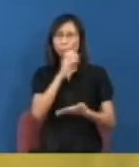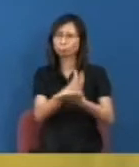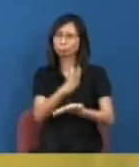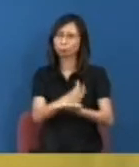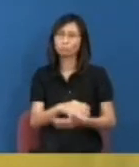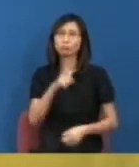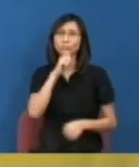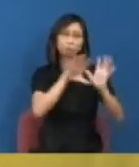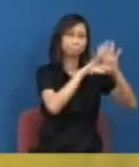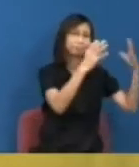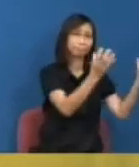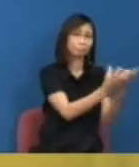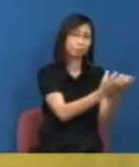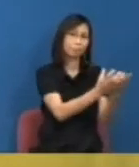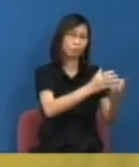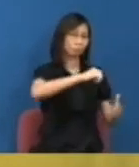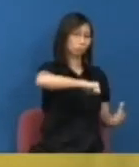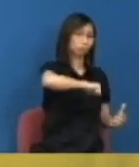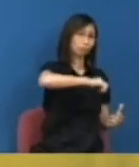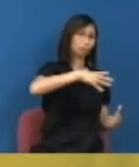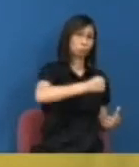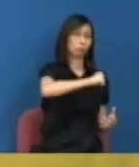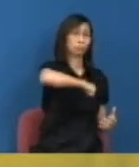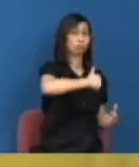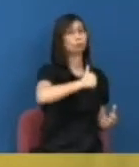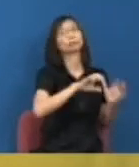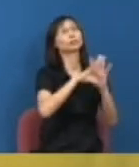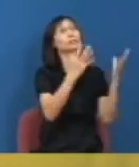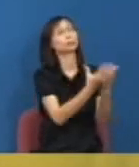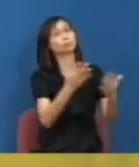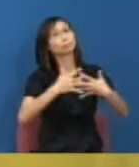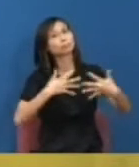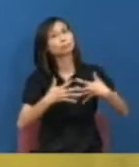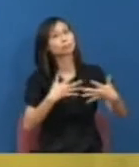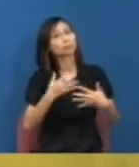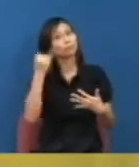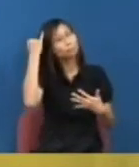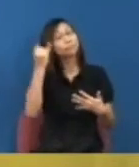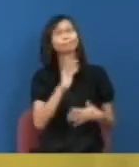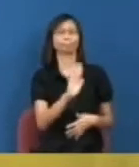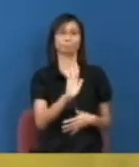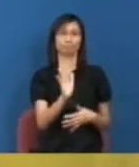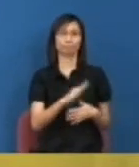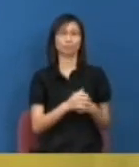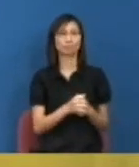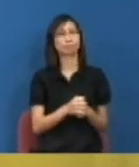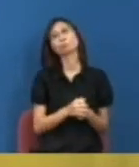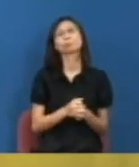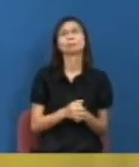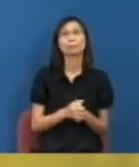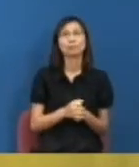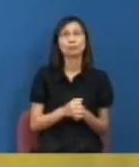有一段看法就是其實校長都在整件事上他不是無知或者不知道發生什麼事只不過就是說